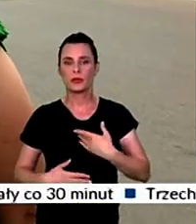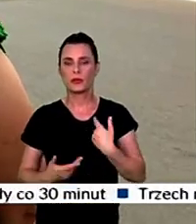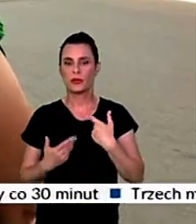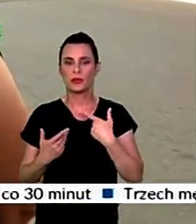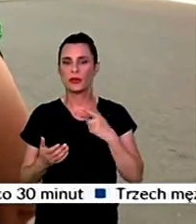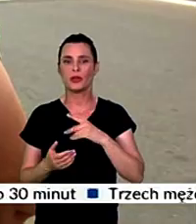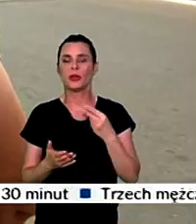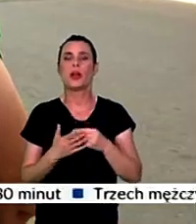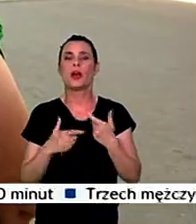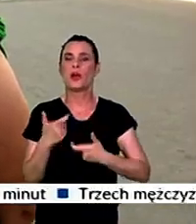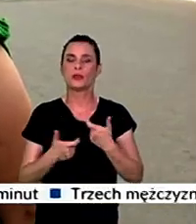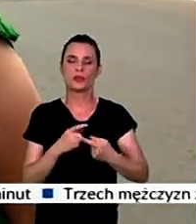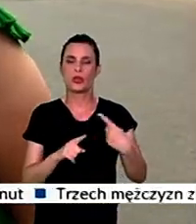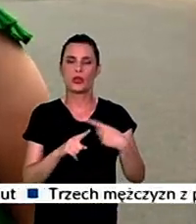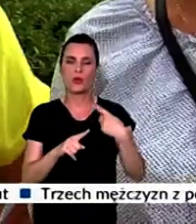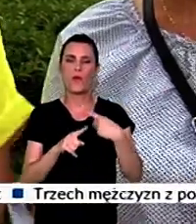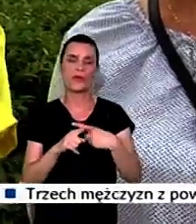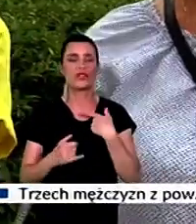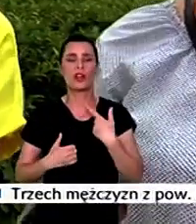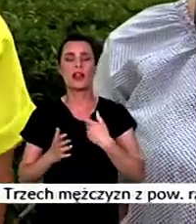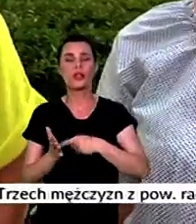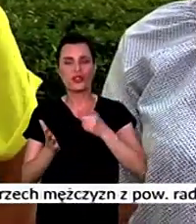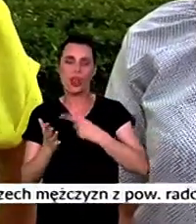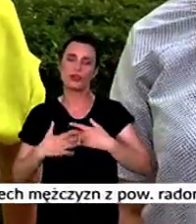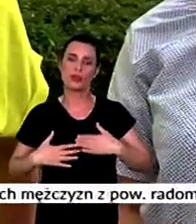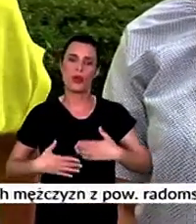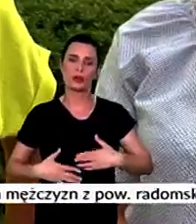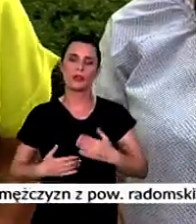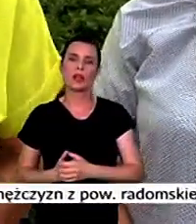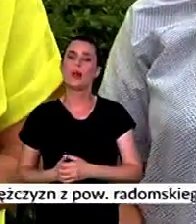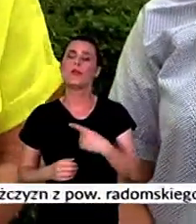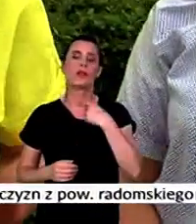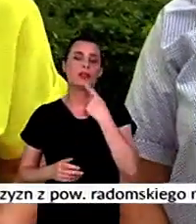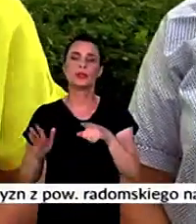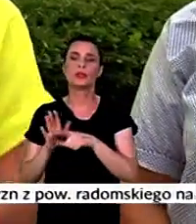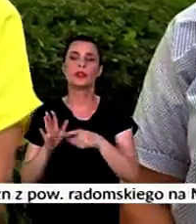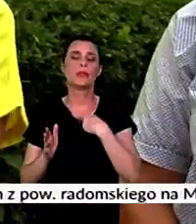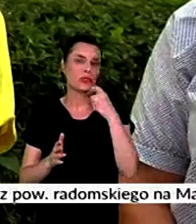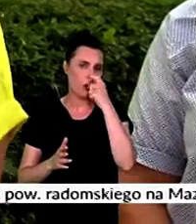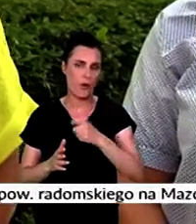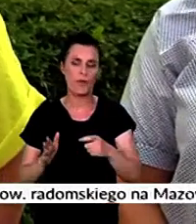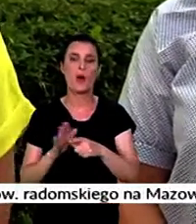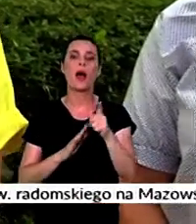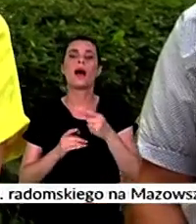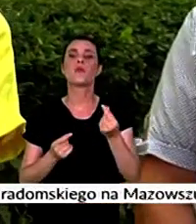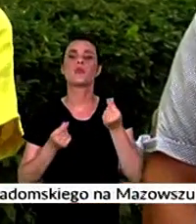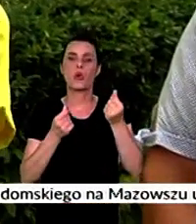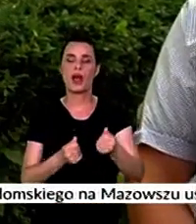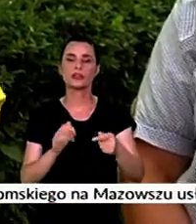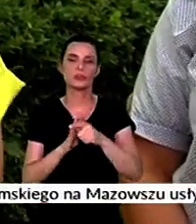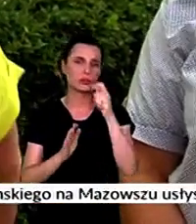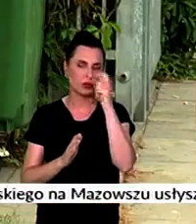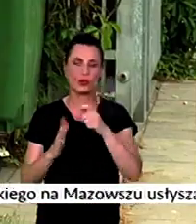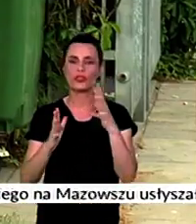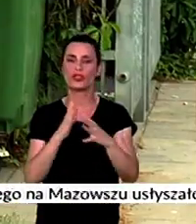automatycznie generuje to wysokość za śmieci. To syn nawet czeka, bo powiedział, że będzie segregował śmieci, a jak będzie płacił za śmieci